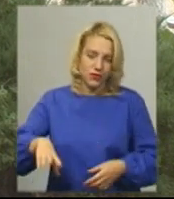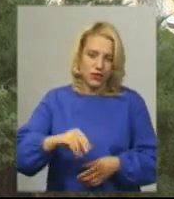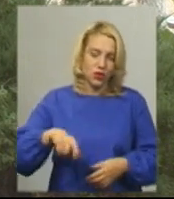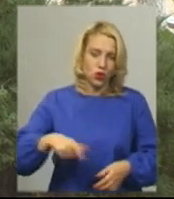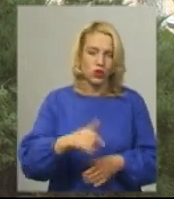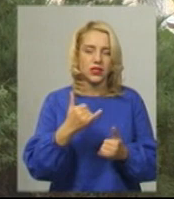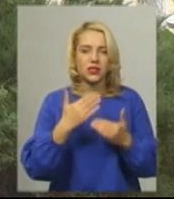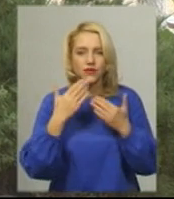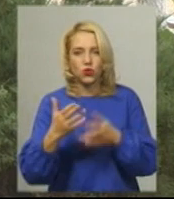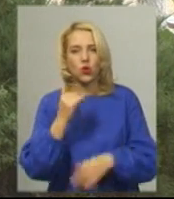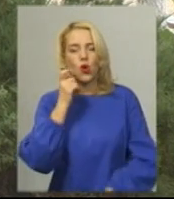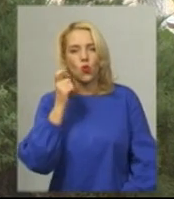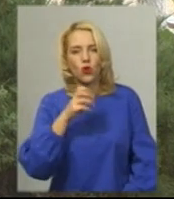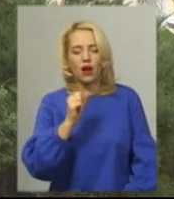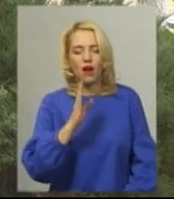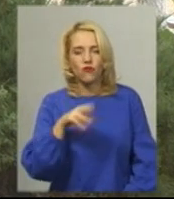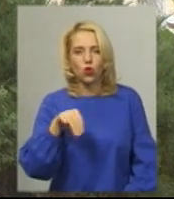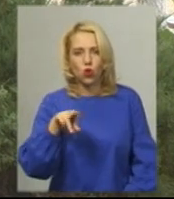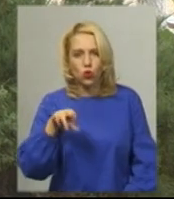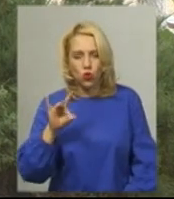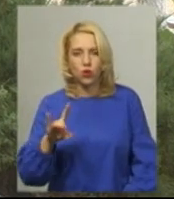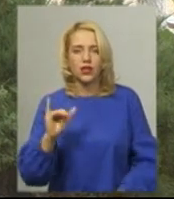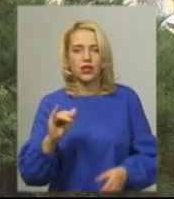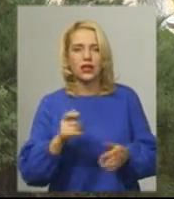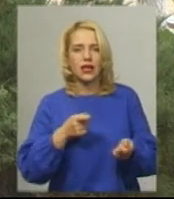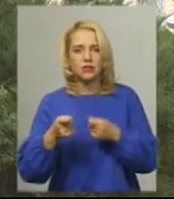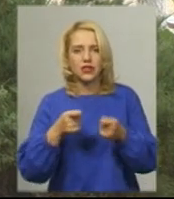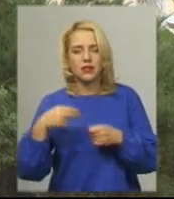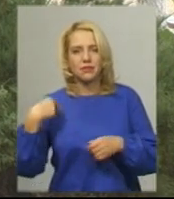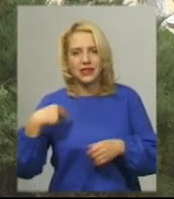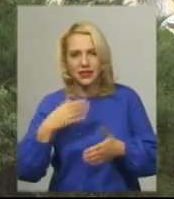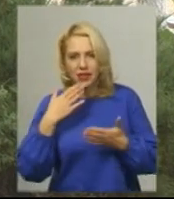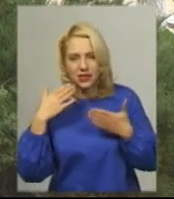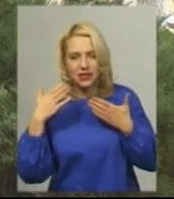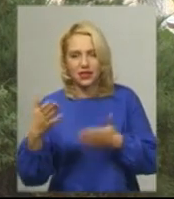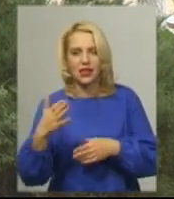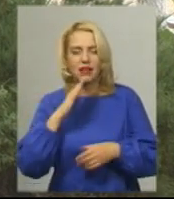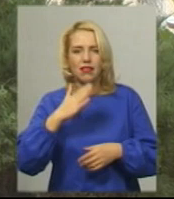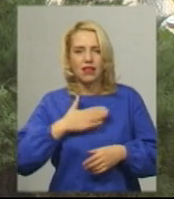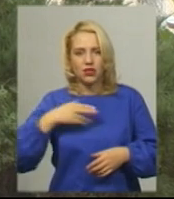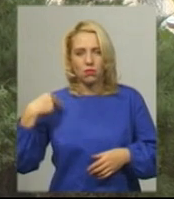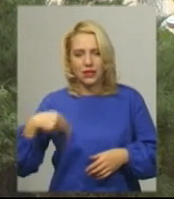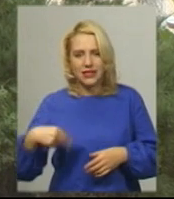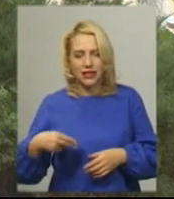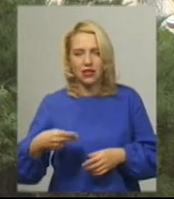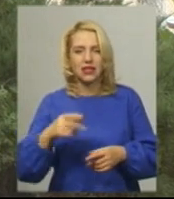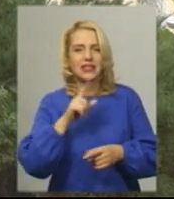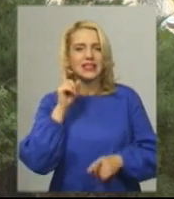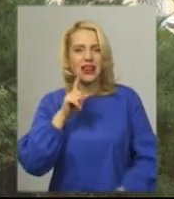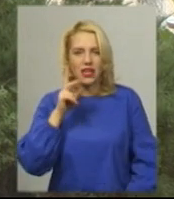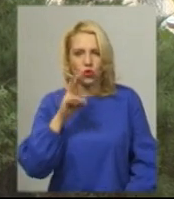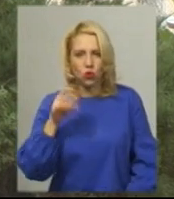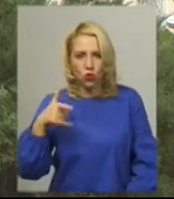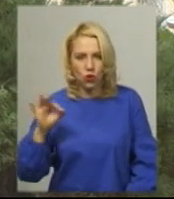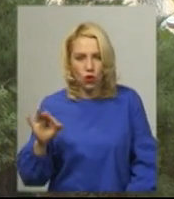«Укравтодор», і також написали лист в адміністрацію президента, до нашого президента Зеленського,